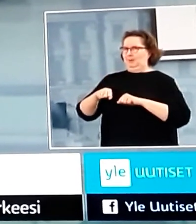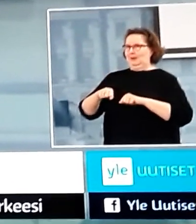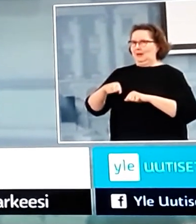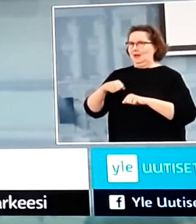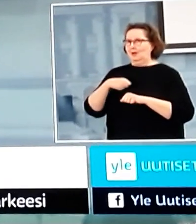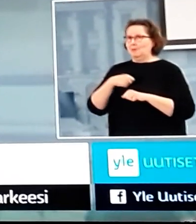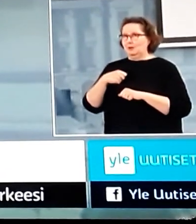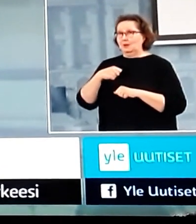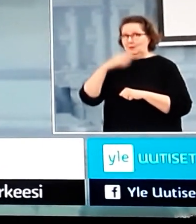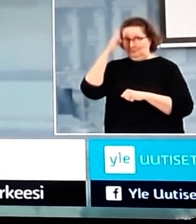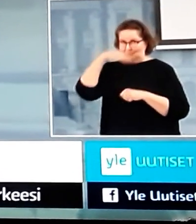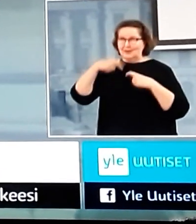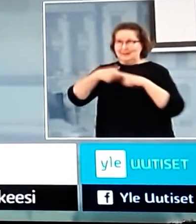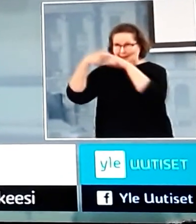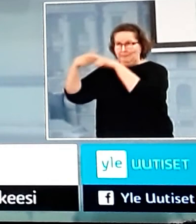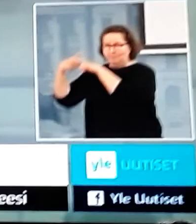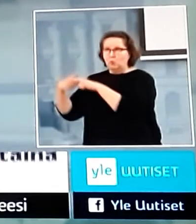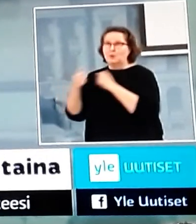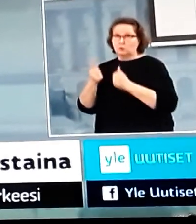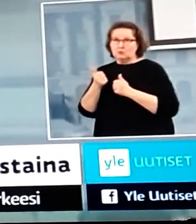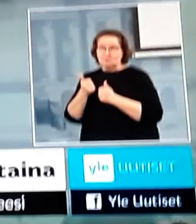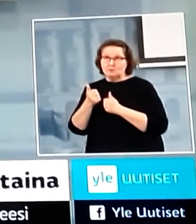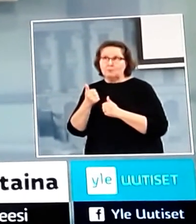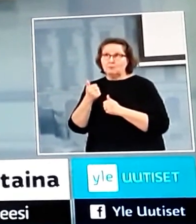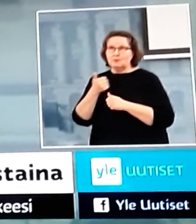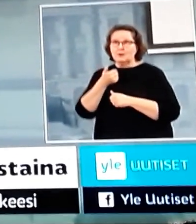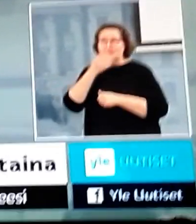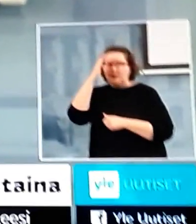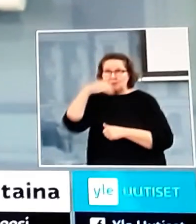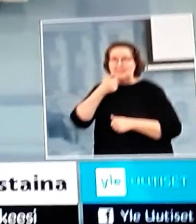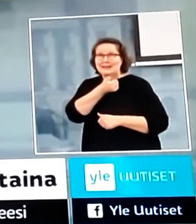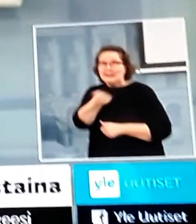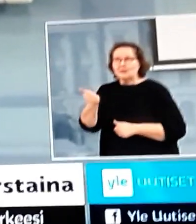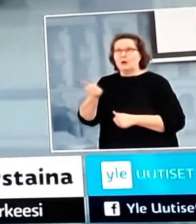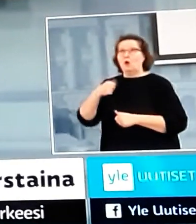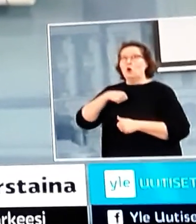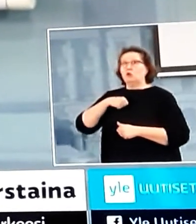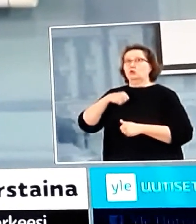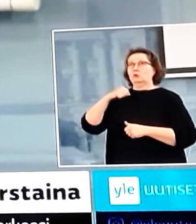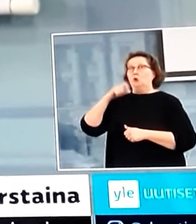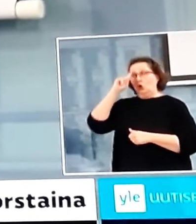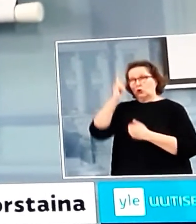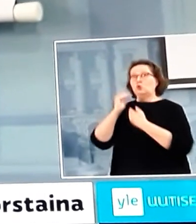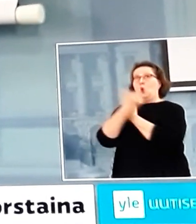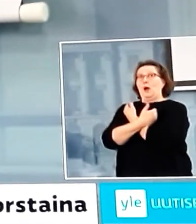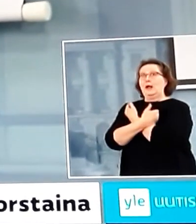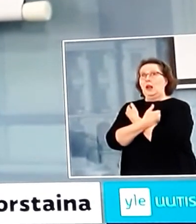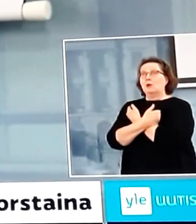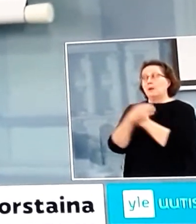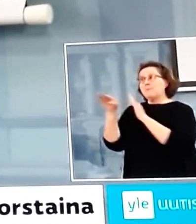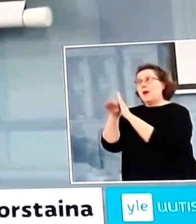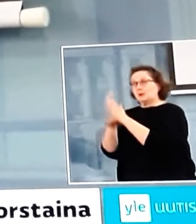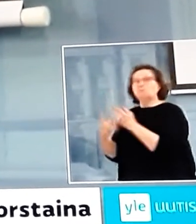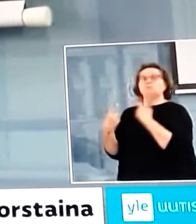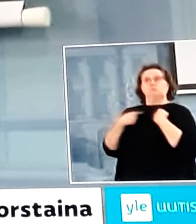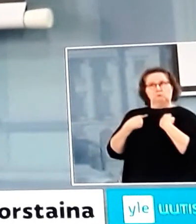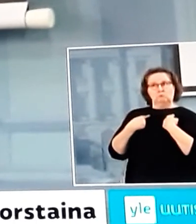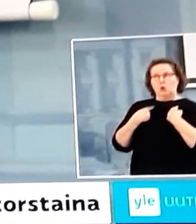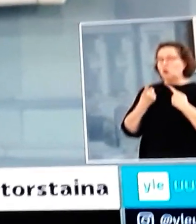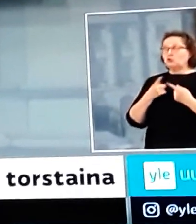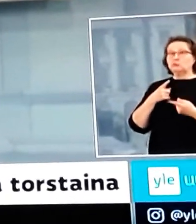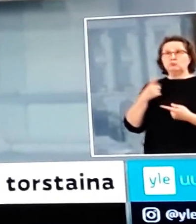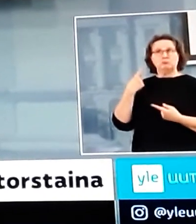itseänsä suojellakseen noudattavat. Jos he eivät noudata, niin sitten tietenkin valtioneuvoston harkintaan tulee se,